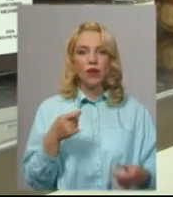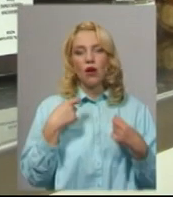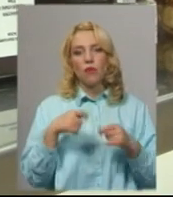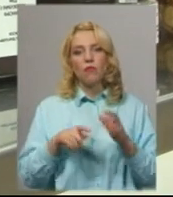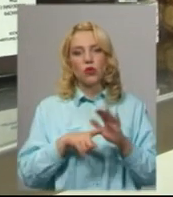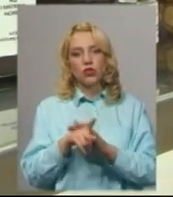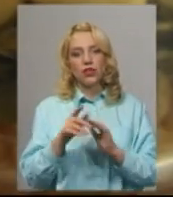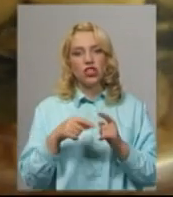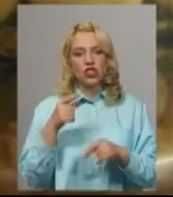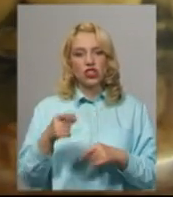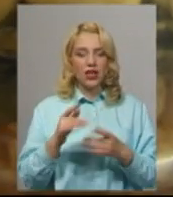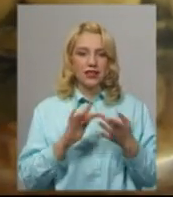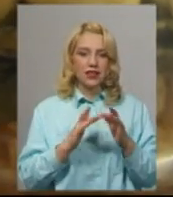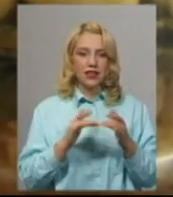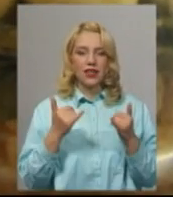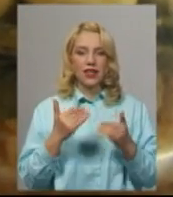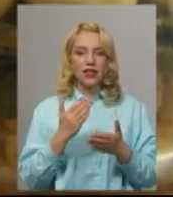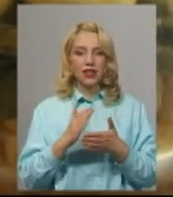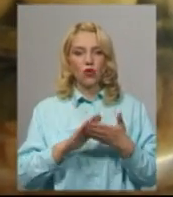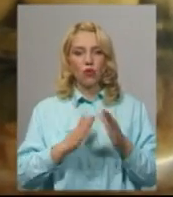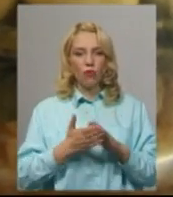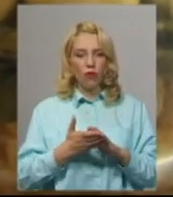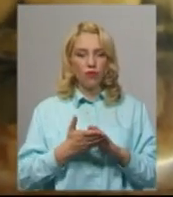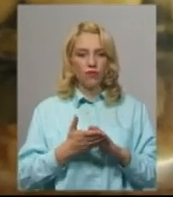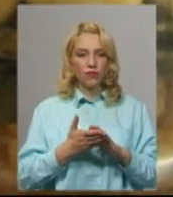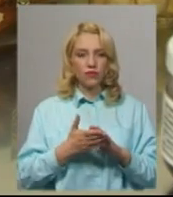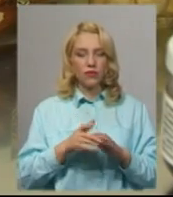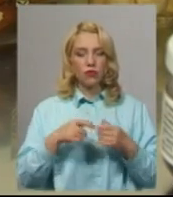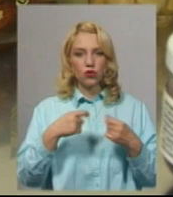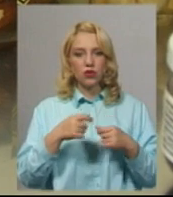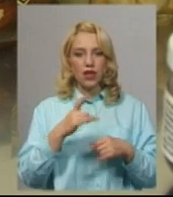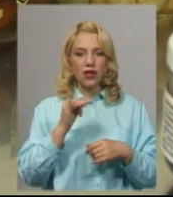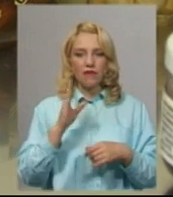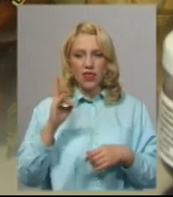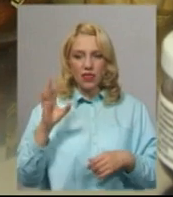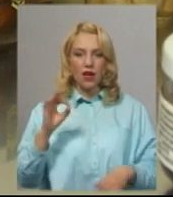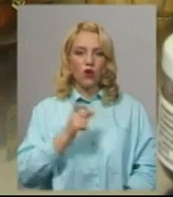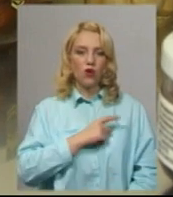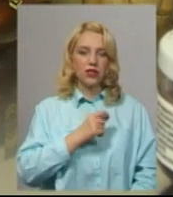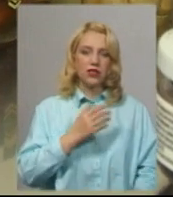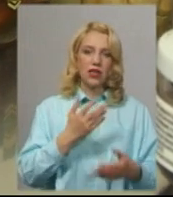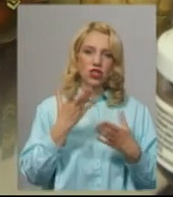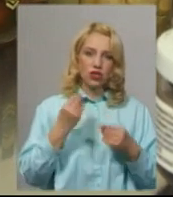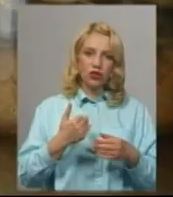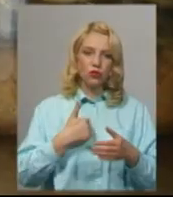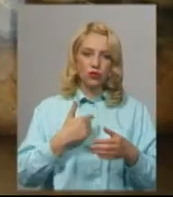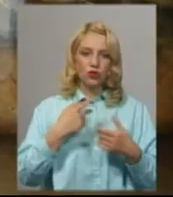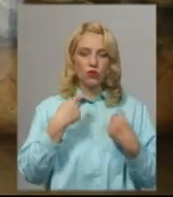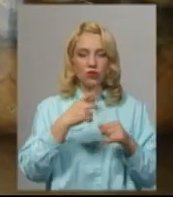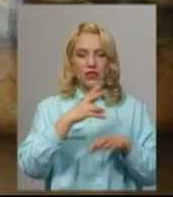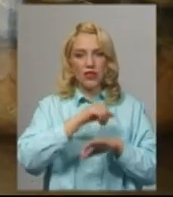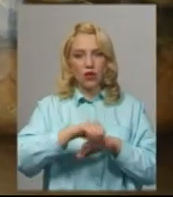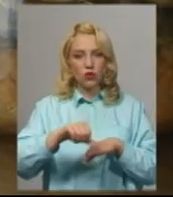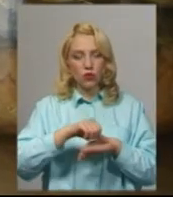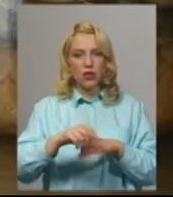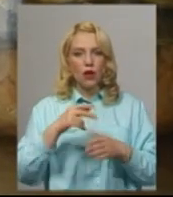Україні через соцмережі. Нині вона є у магазинах Рівного і Одеси. Водночас проходять сертифікацію для виходу на європейський ринок, каже Максим